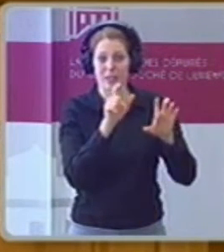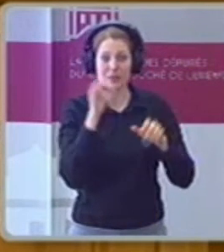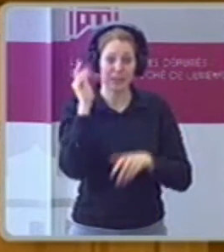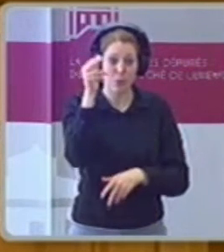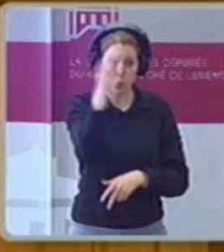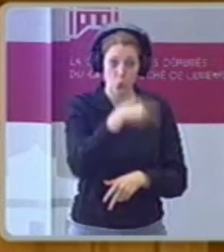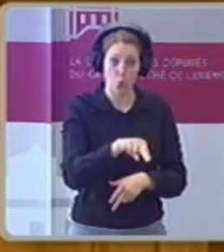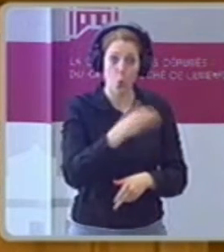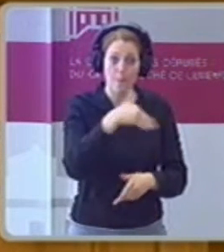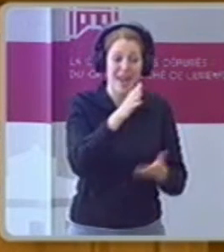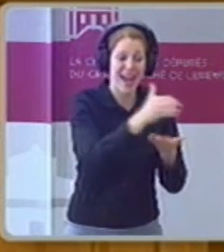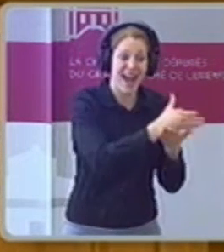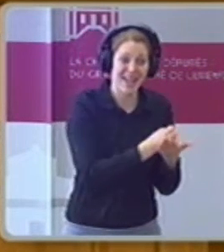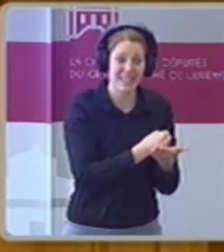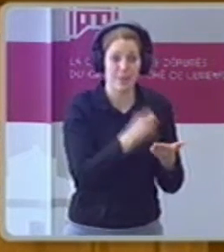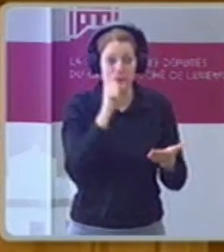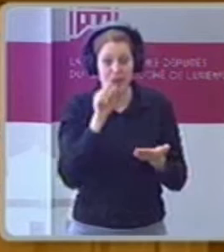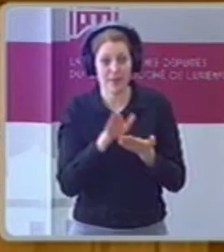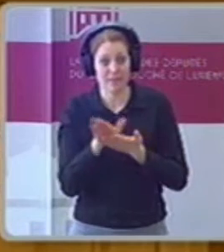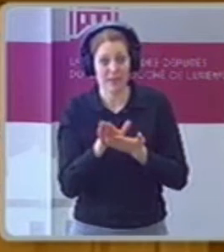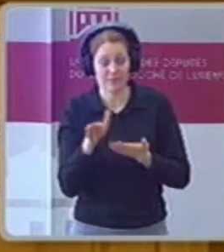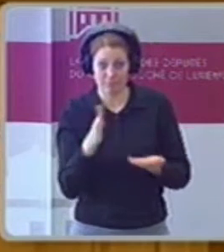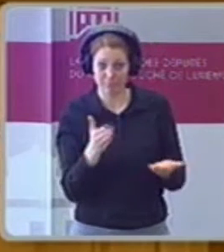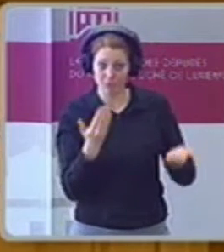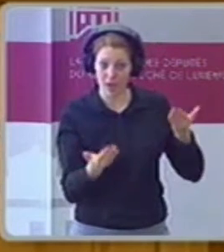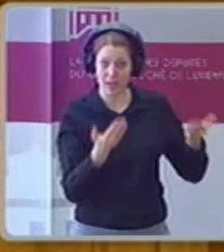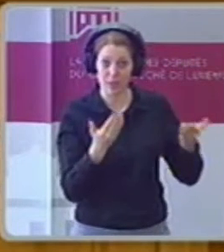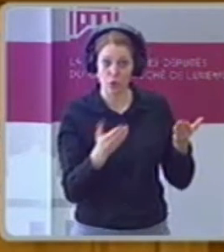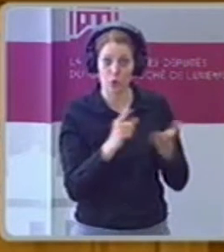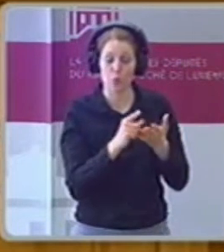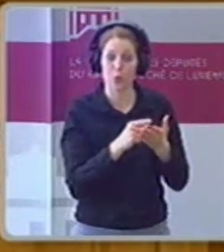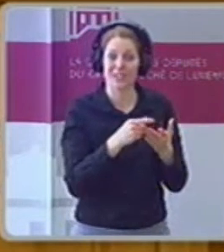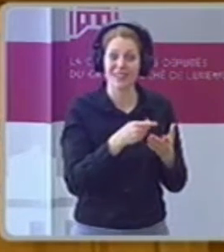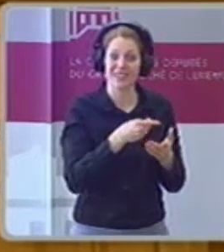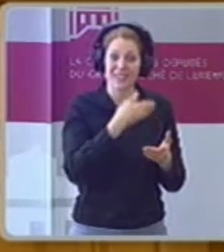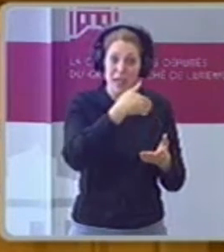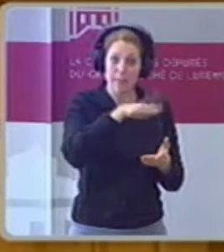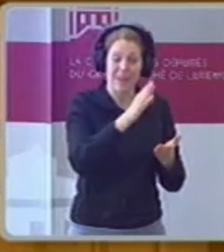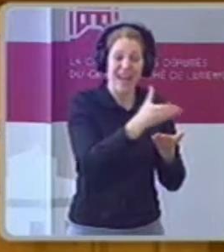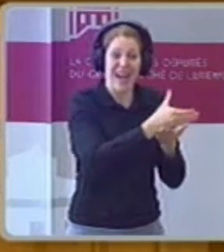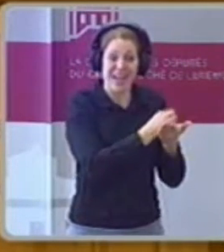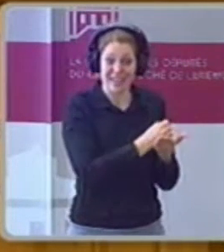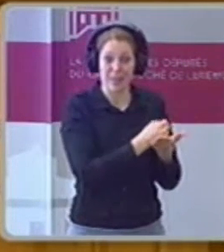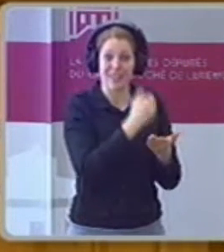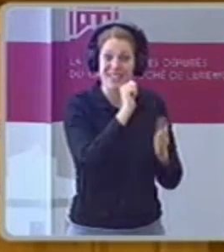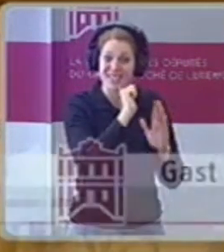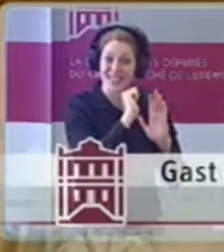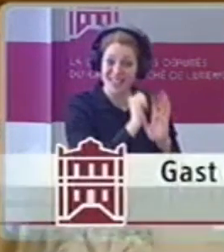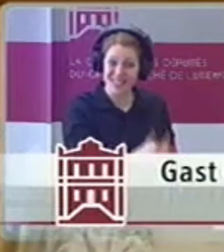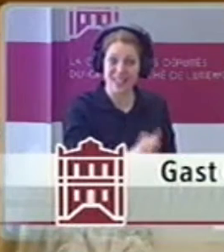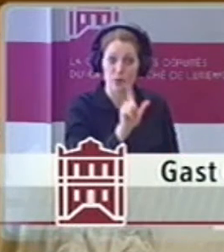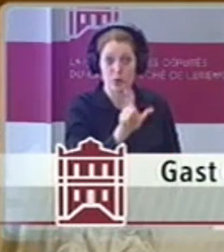eine Rakete, wenn wir ausgehen. Das ist nicht falsch. Wir können es falsch